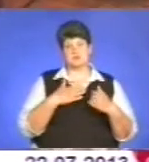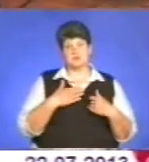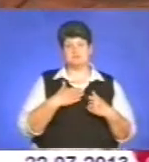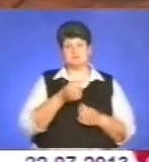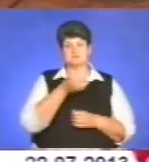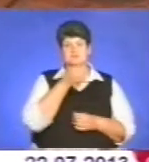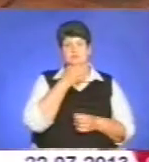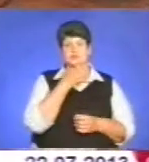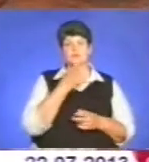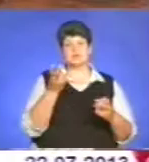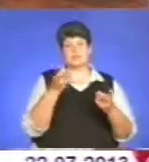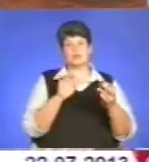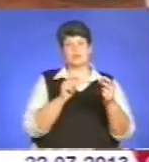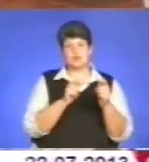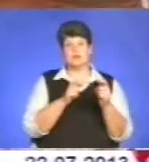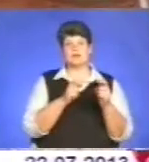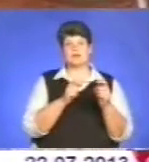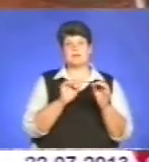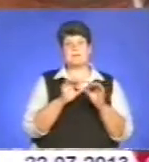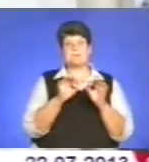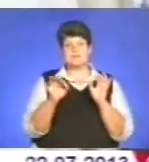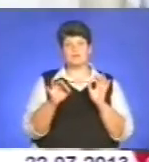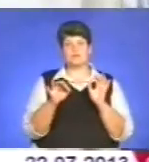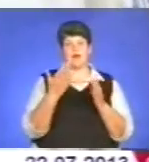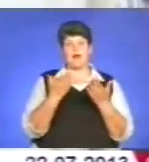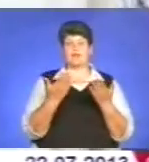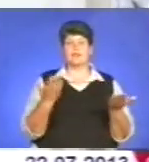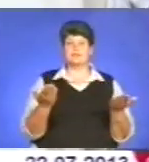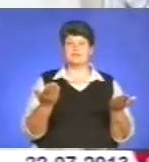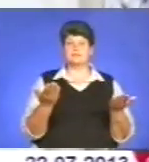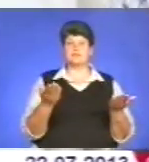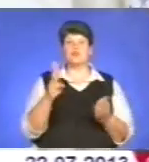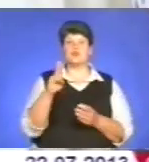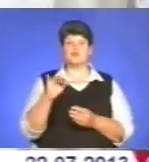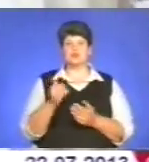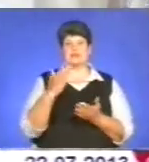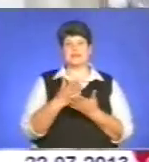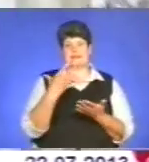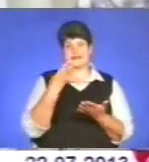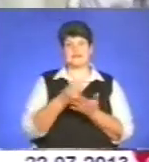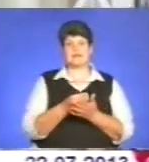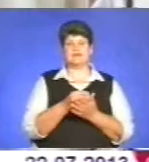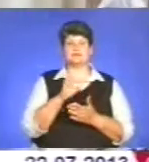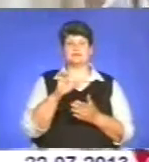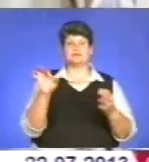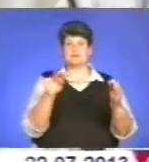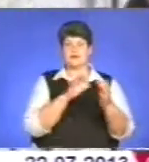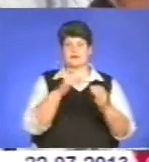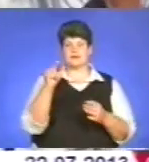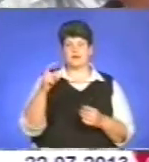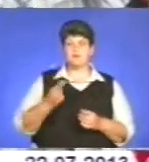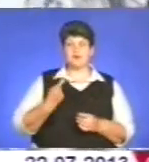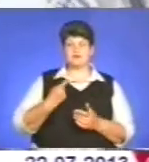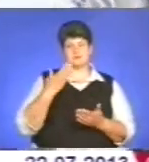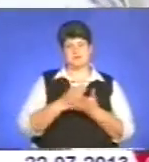Можливо, треба підлаштувати, щось підкрутити, підтягнути, але... У Шумське з'явився свій, місцевій Страдіварі. Кожен майстер має